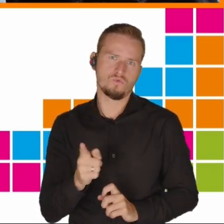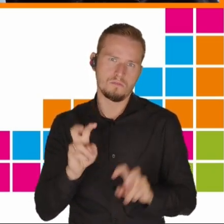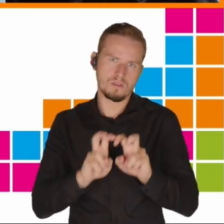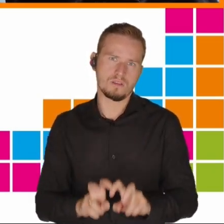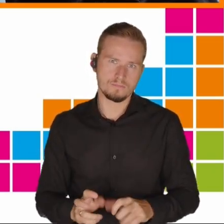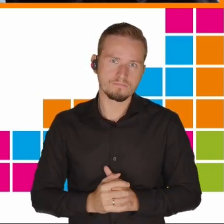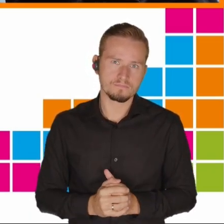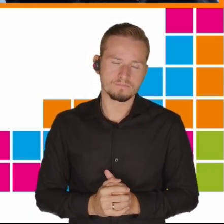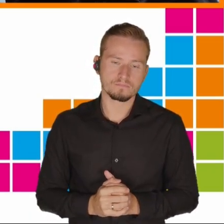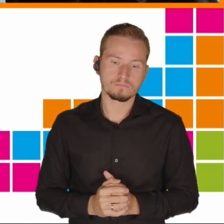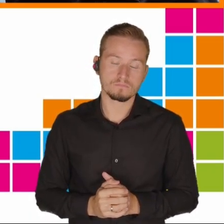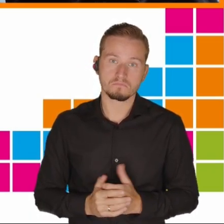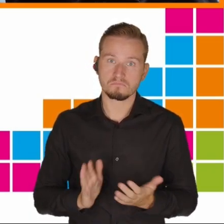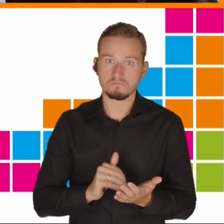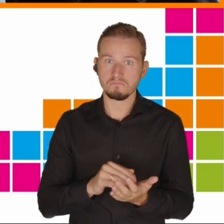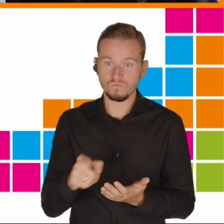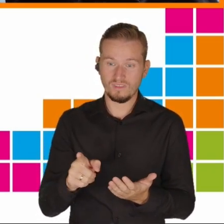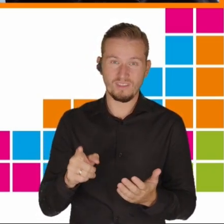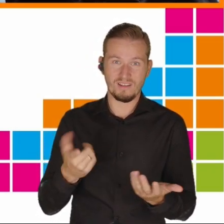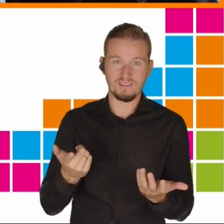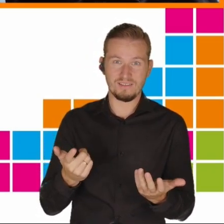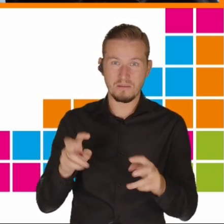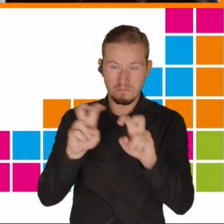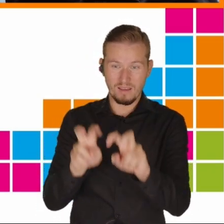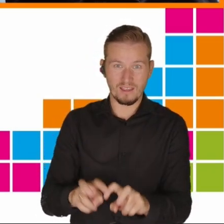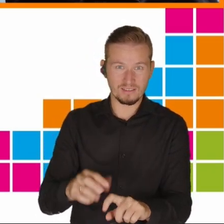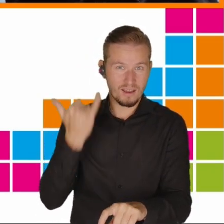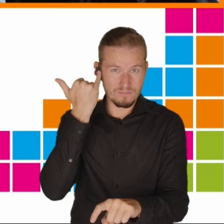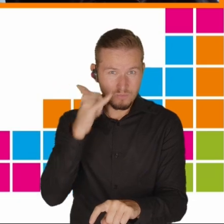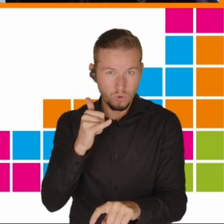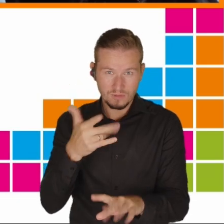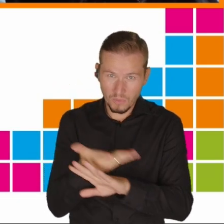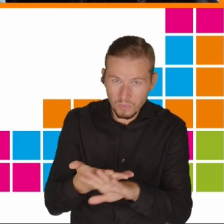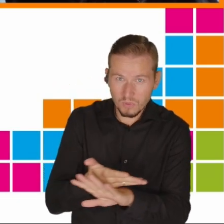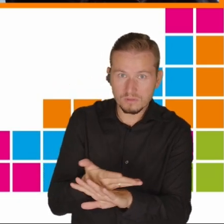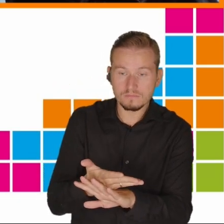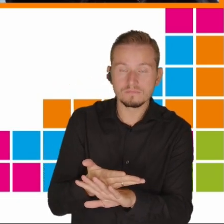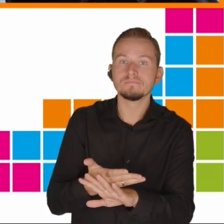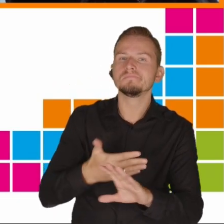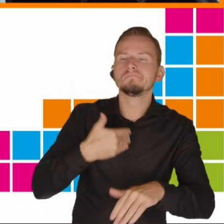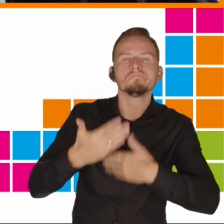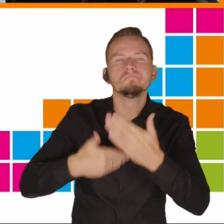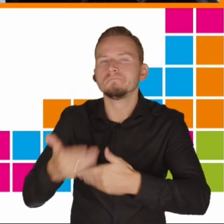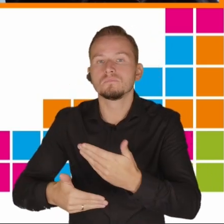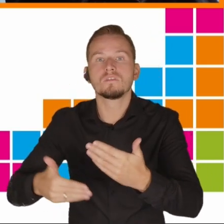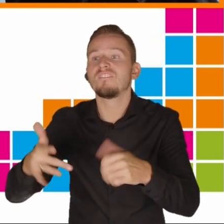W przeciwnym razie moglibyśmy dojść do błędnych